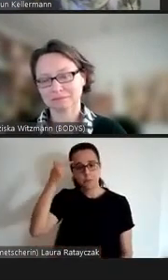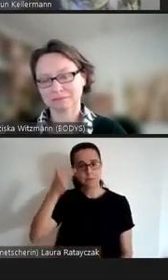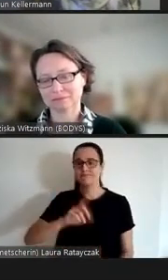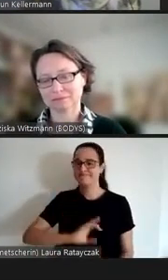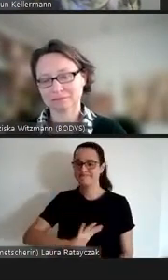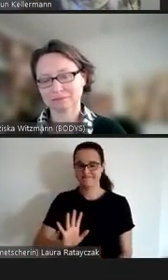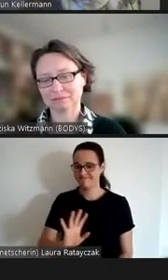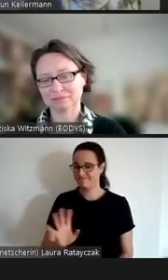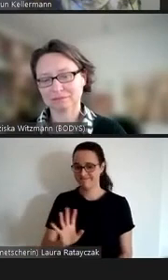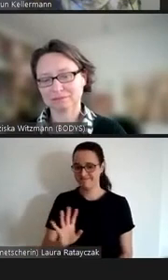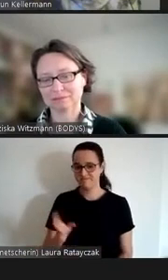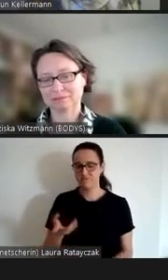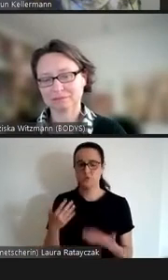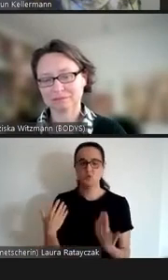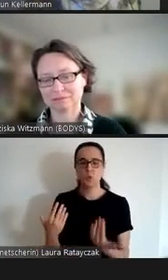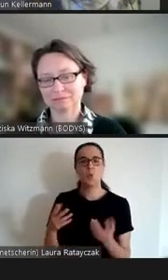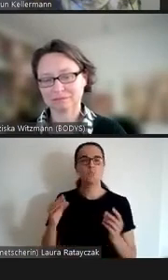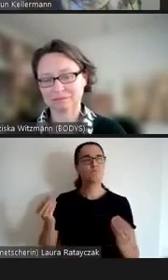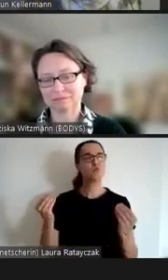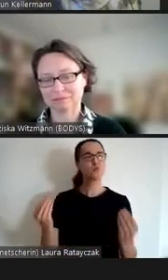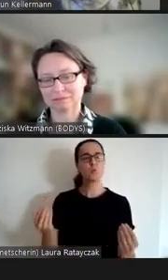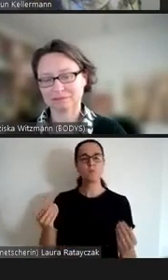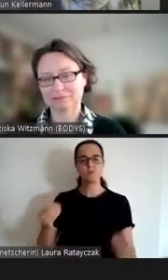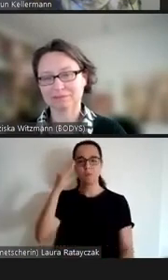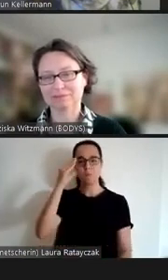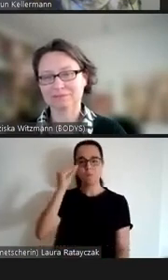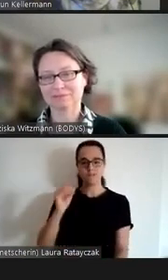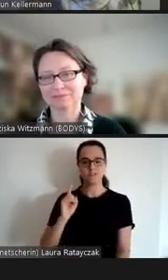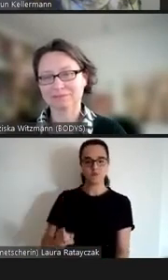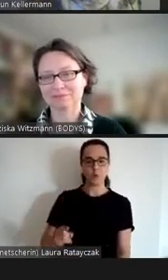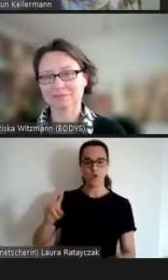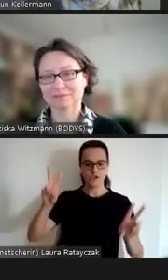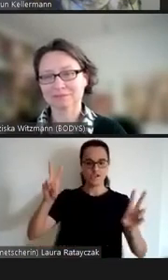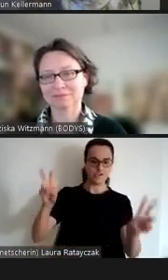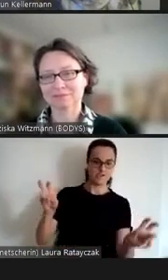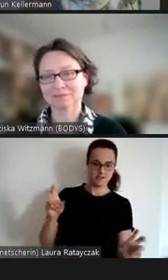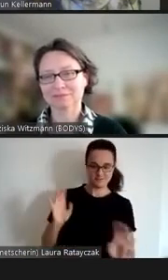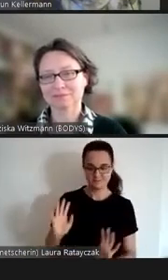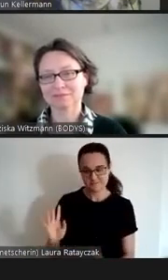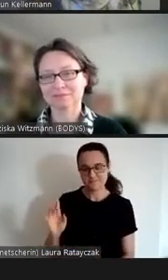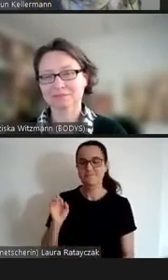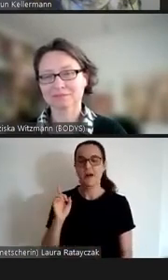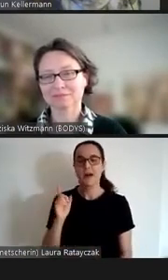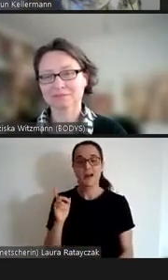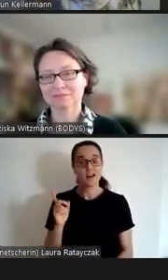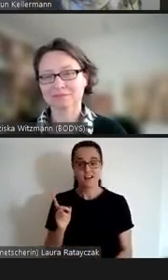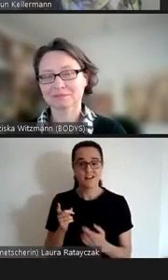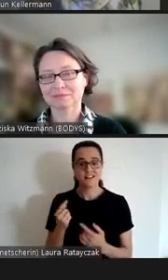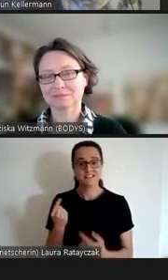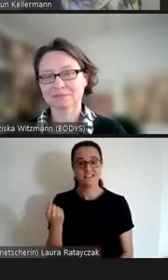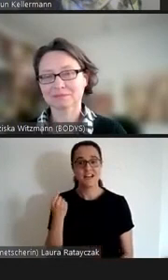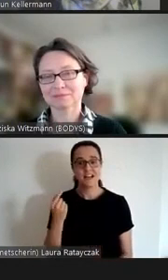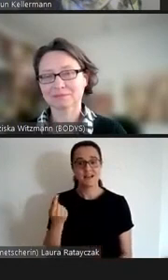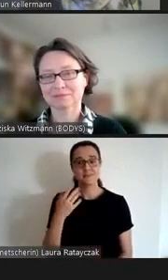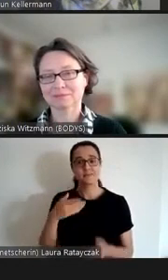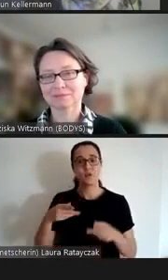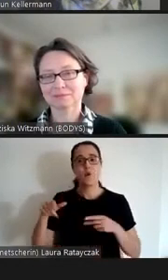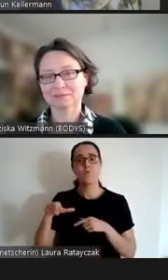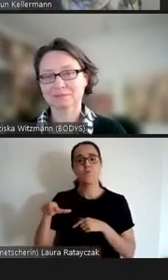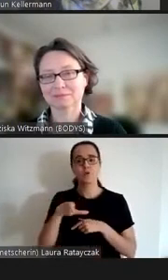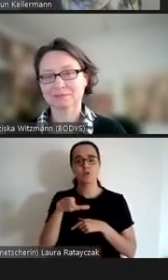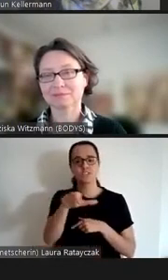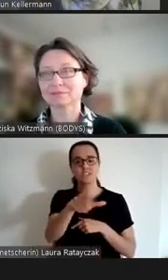wie das ein richtiger Mann tun würde sondern er ertränkt sich im Fluss